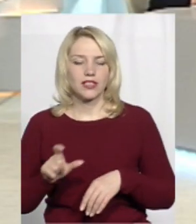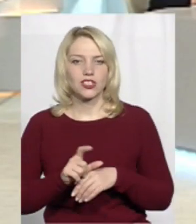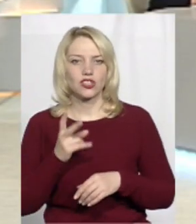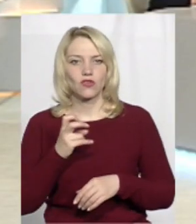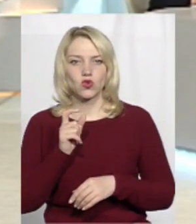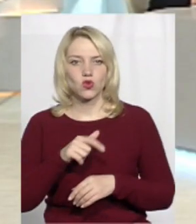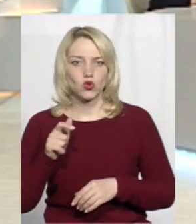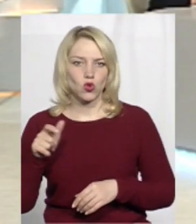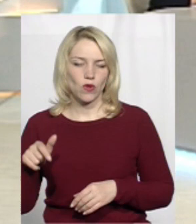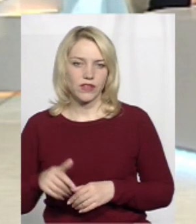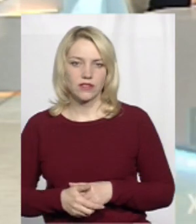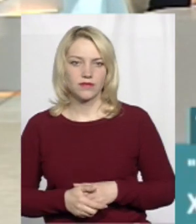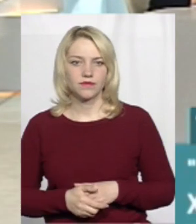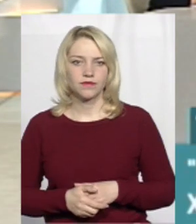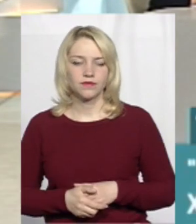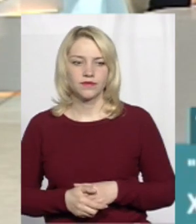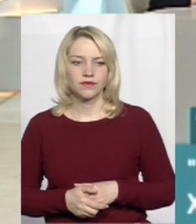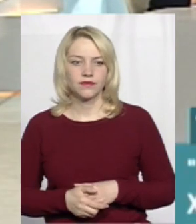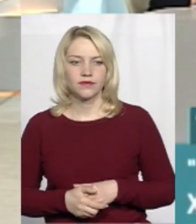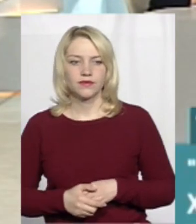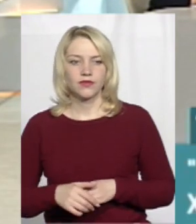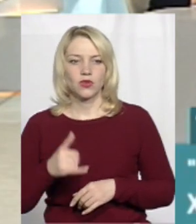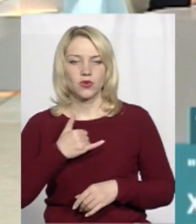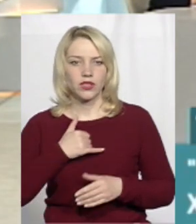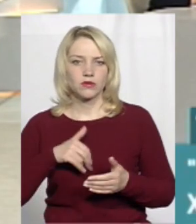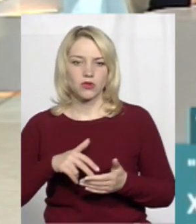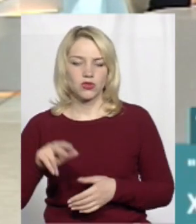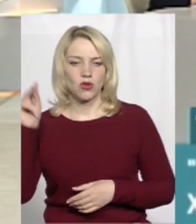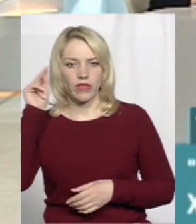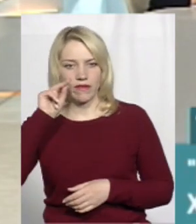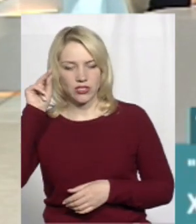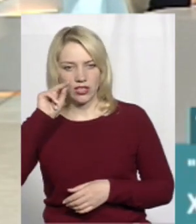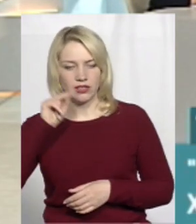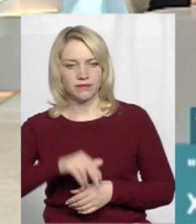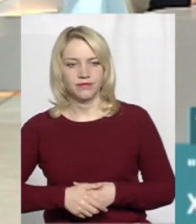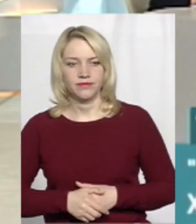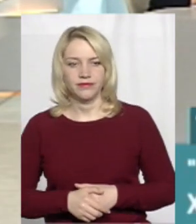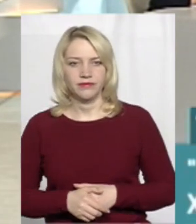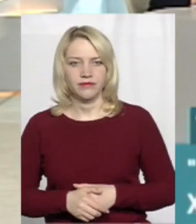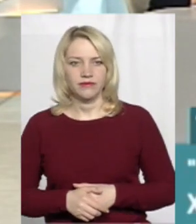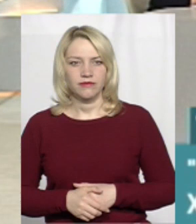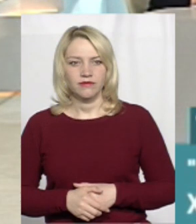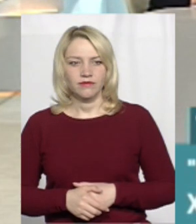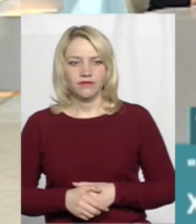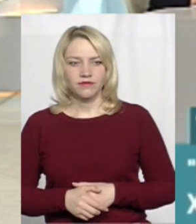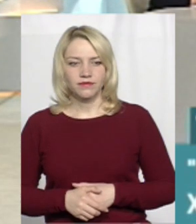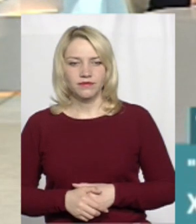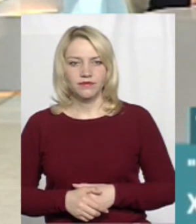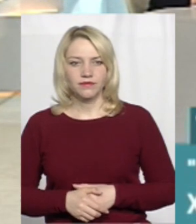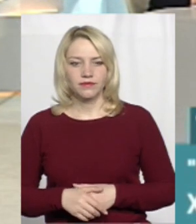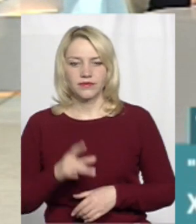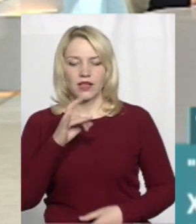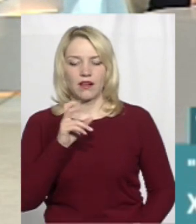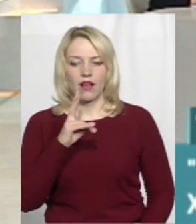чоловік, більше 200 чоловік у нас пройшло навчання. Це ми на